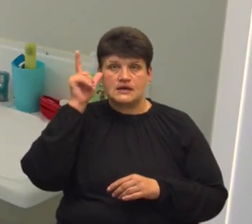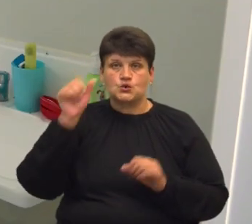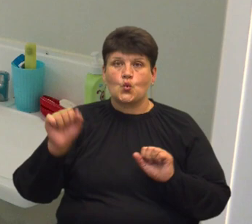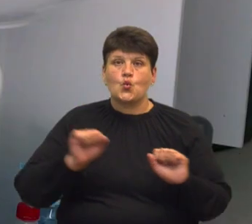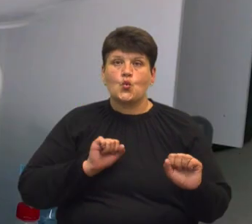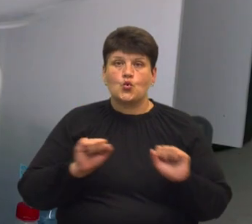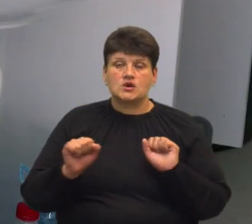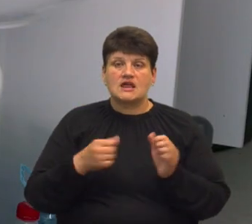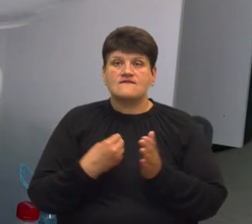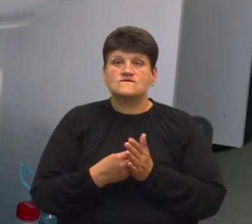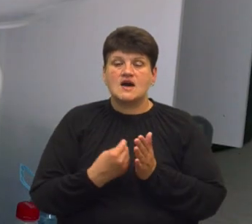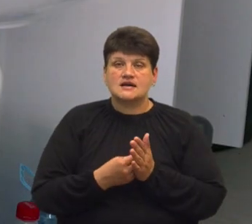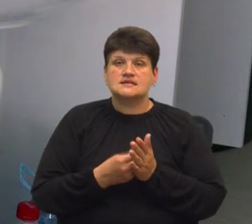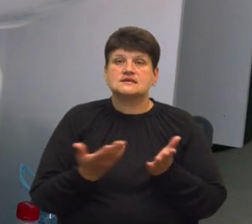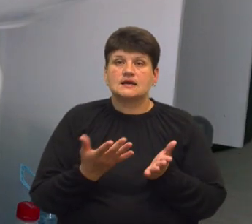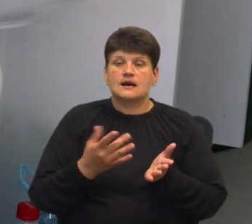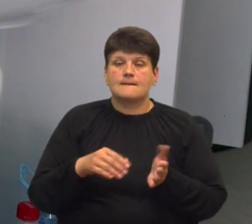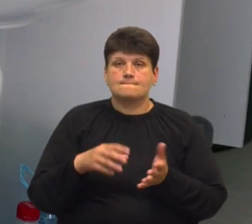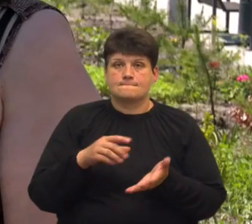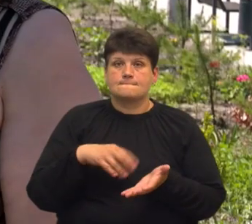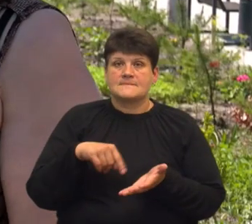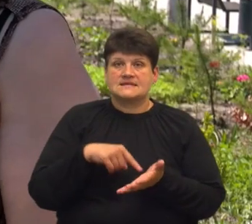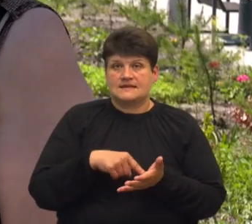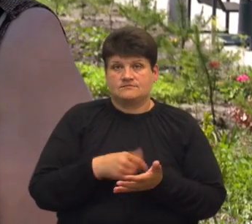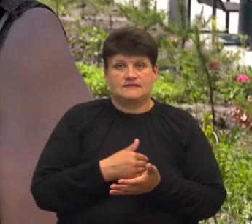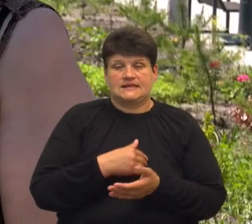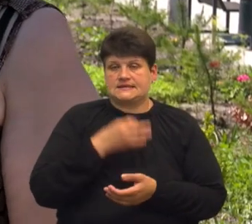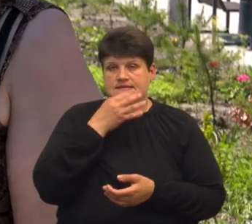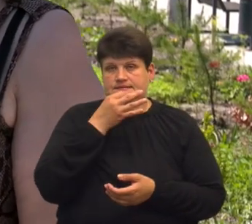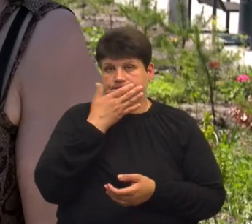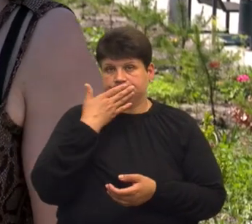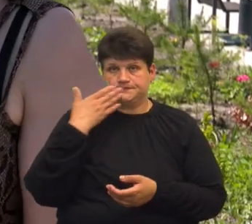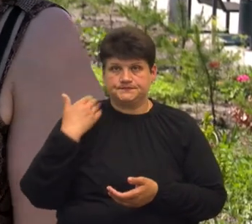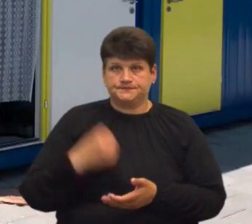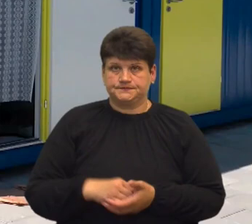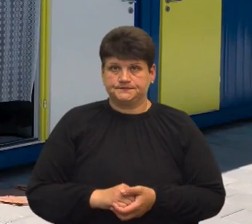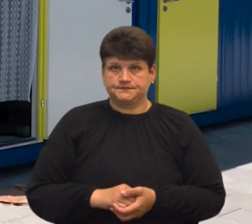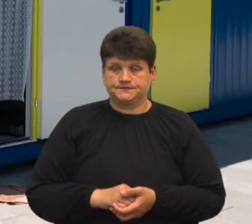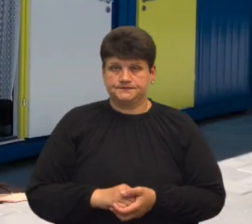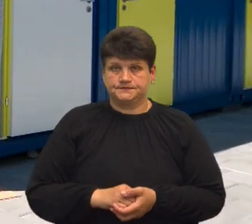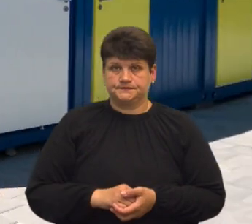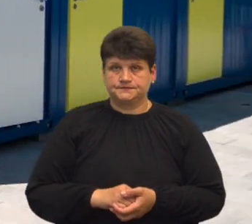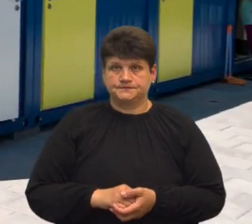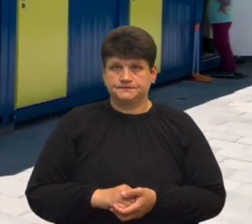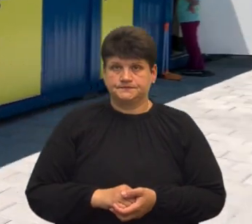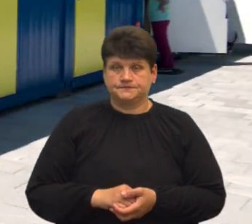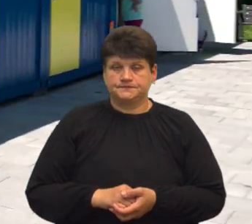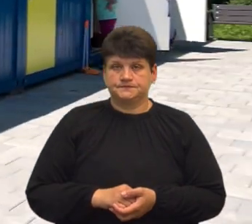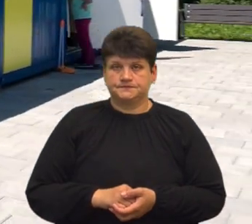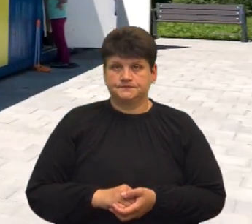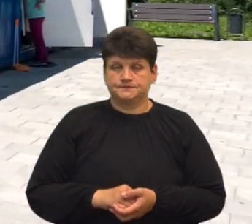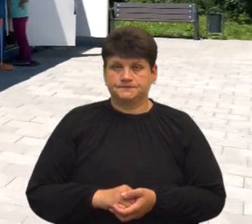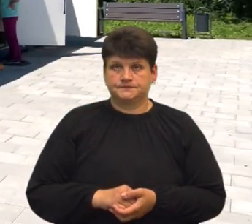Яка вартість модульного містечка ініціатори не сказали, розповіла Ольга Горбатюк. Тарас Бурак, Андрій Міц,